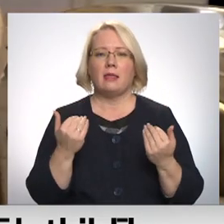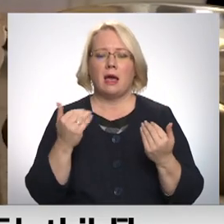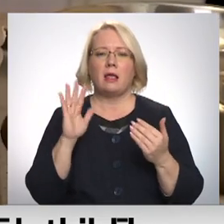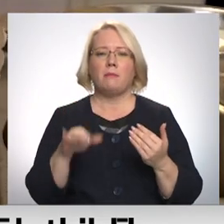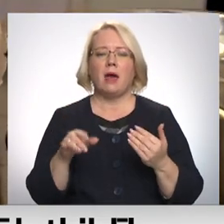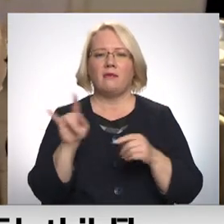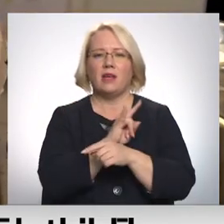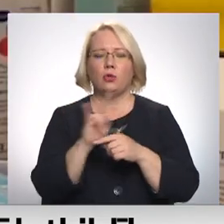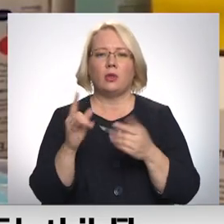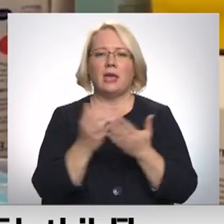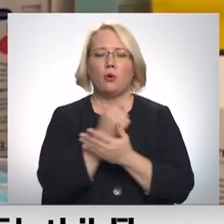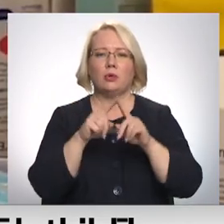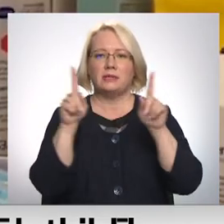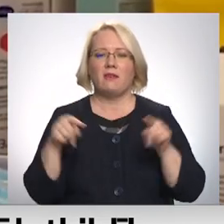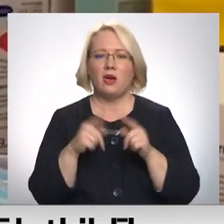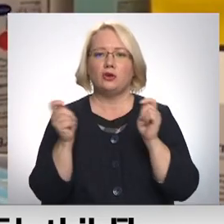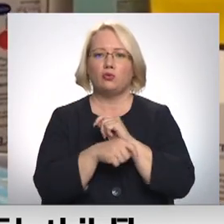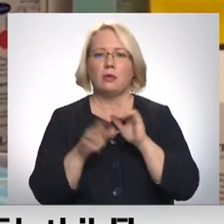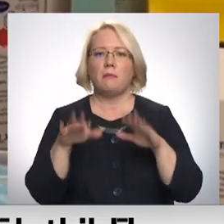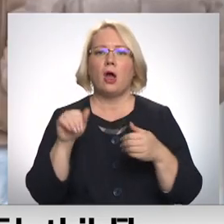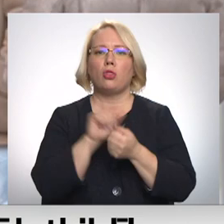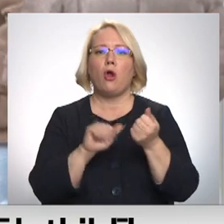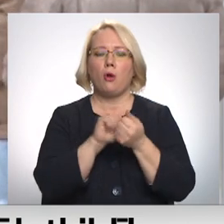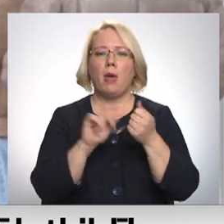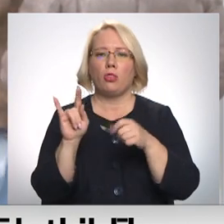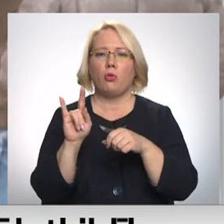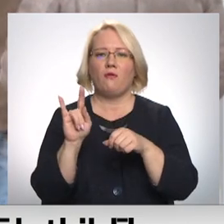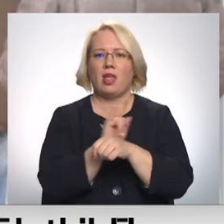certifikāti izmantošanu varēja sodīt par dokumentu viltošanu.